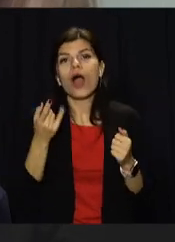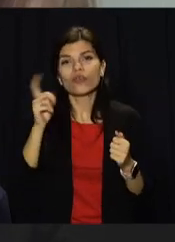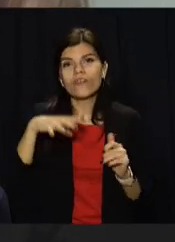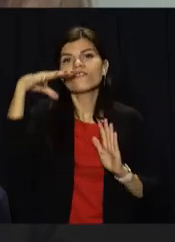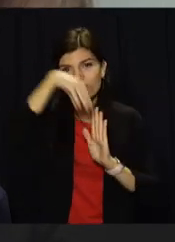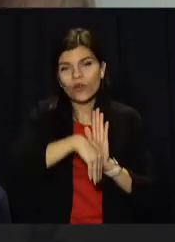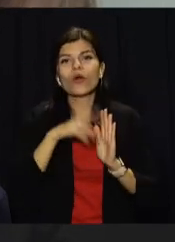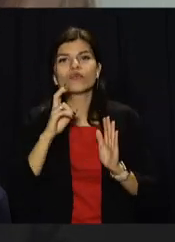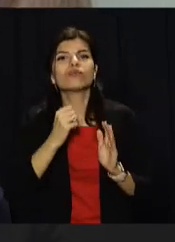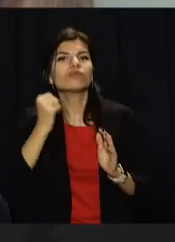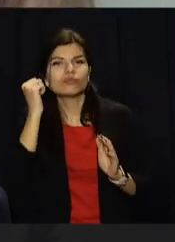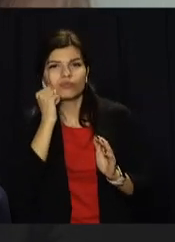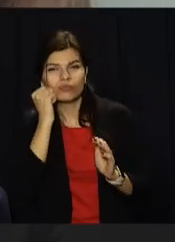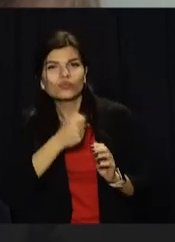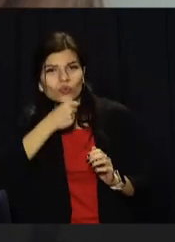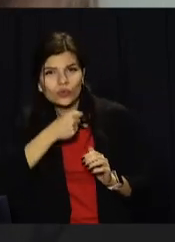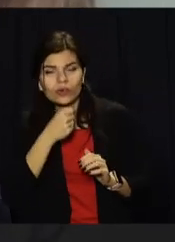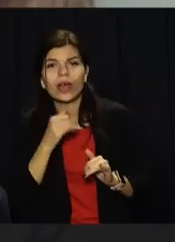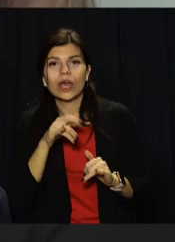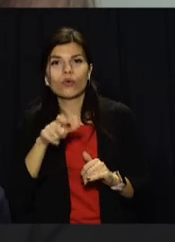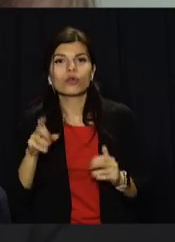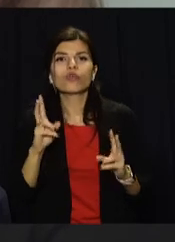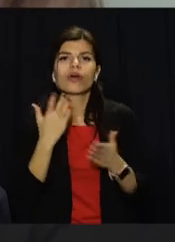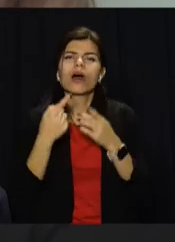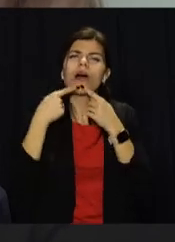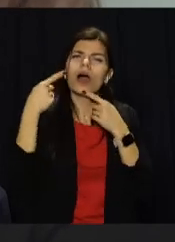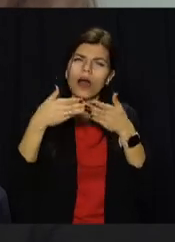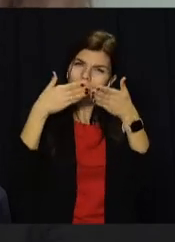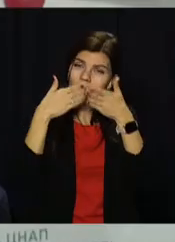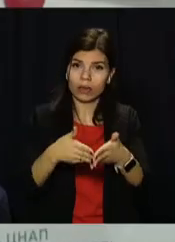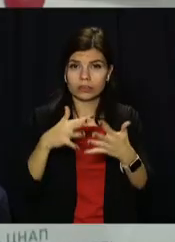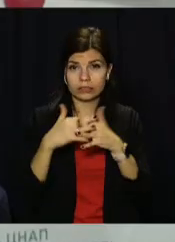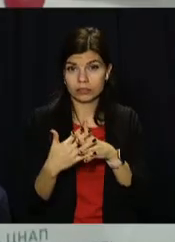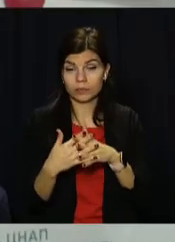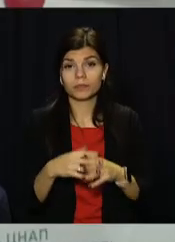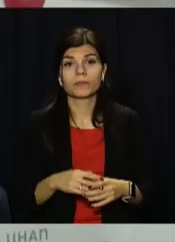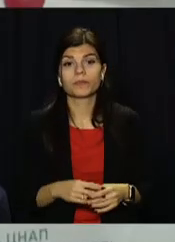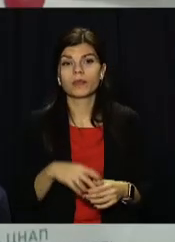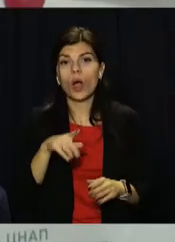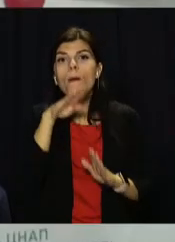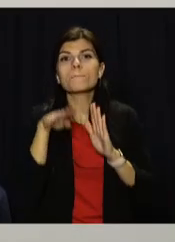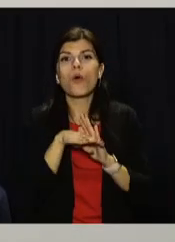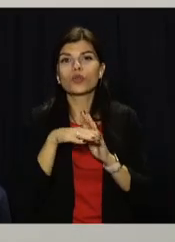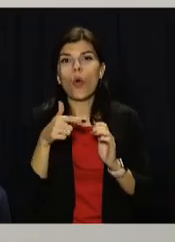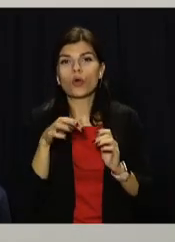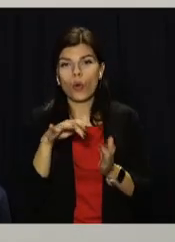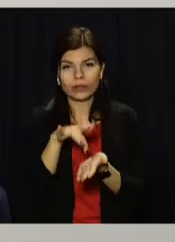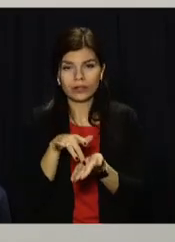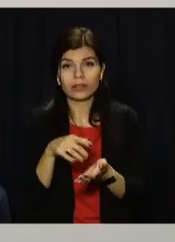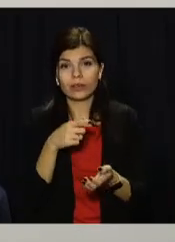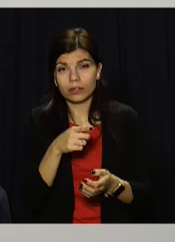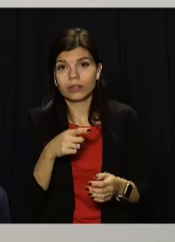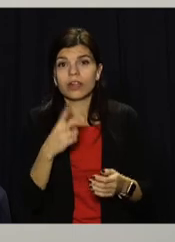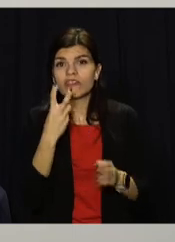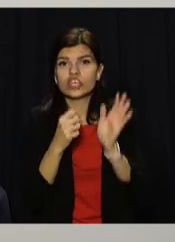мешканців похилого віку, а також для мешканців віддалених сільських територій. ЦНАП у Підгородному працює в тестовому режимі та надає